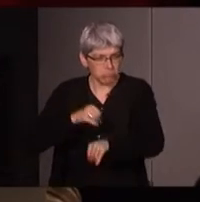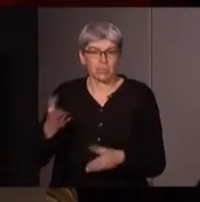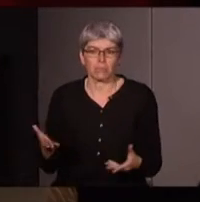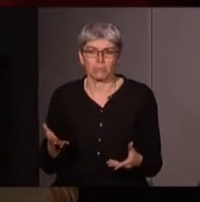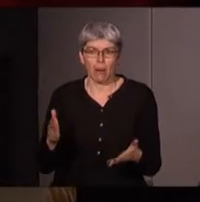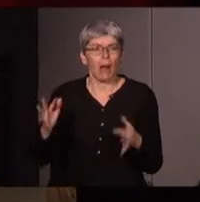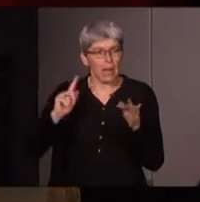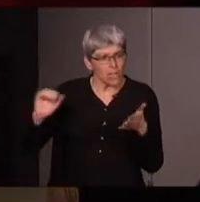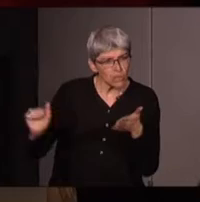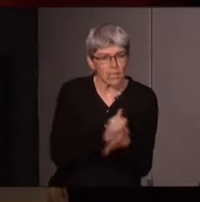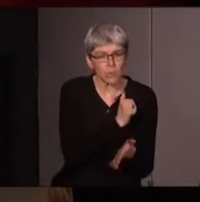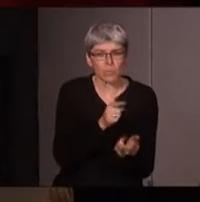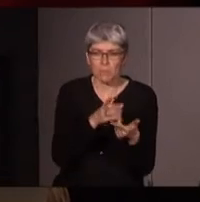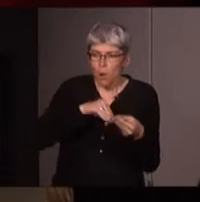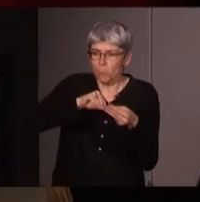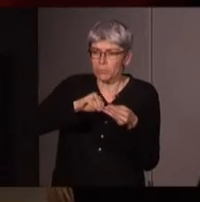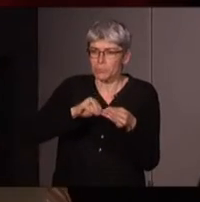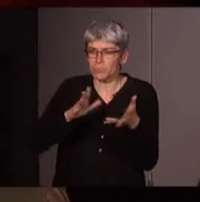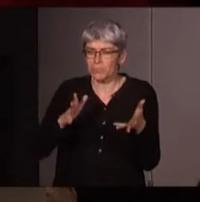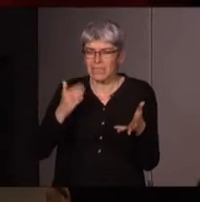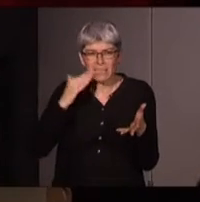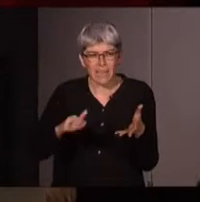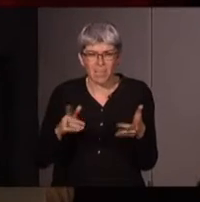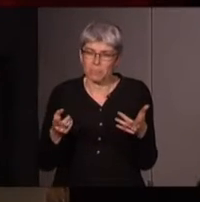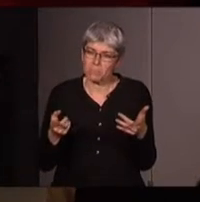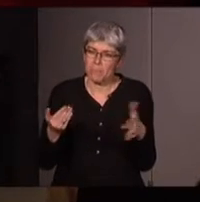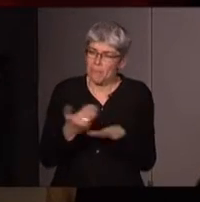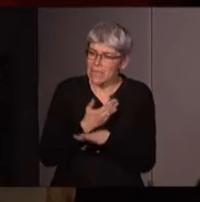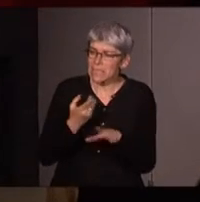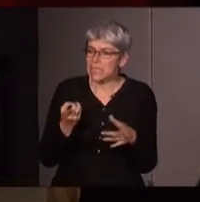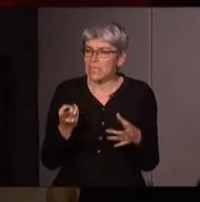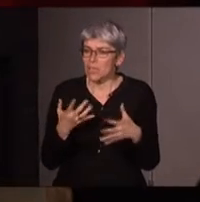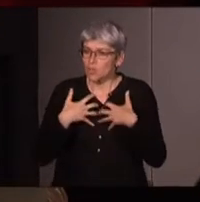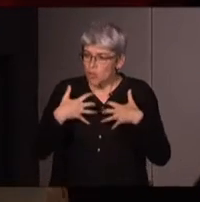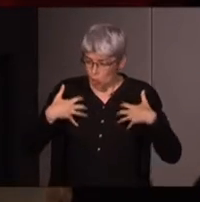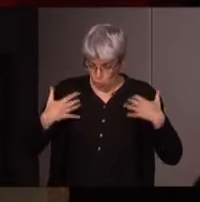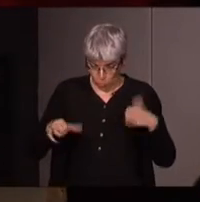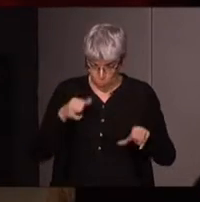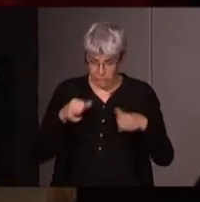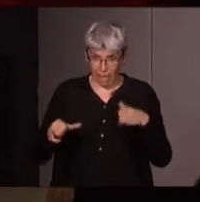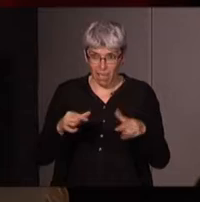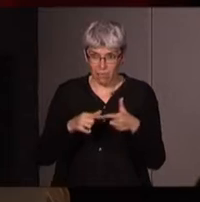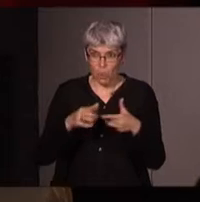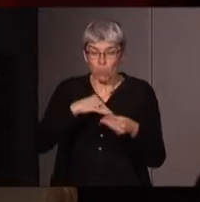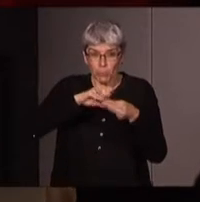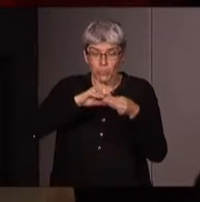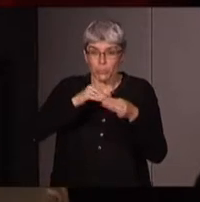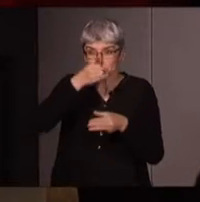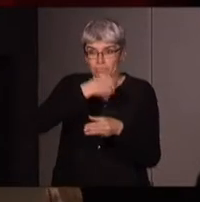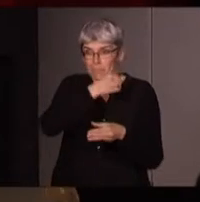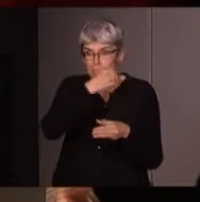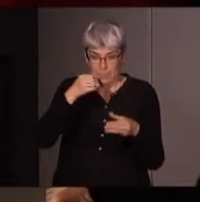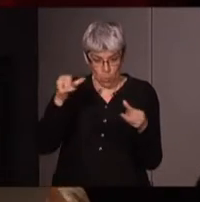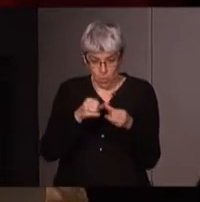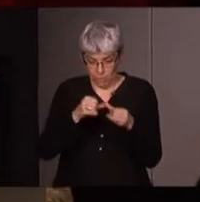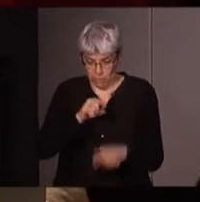génocides mais il y a eu aussi des épistémicides, c'est-à-dire que la science moderne et le christianisme vont